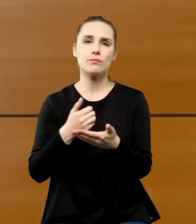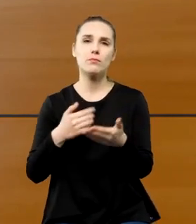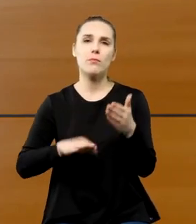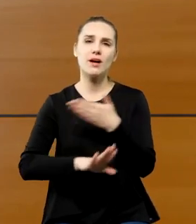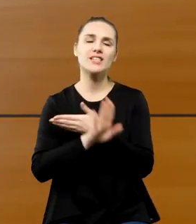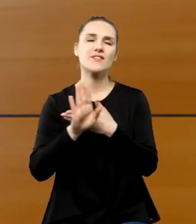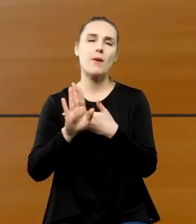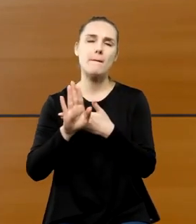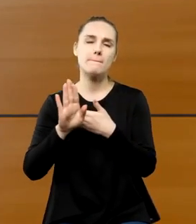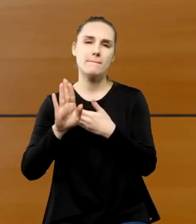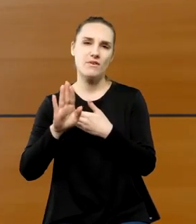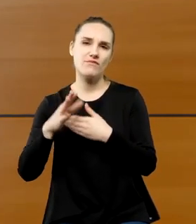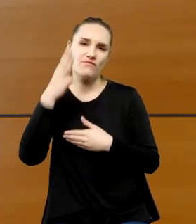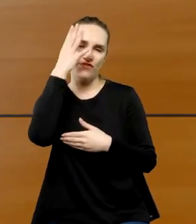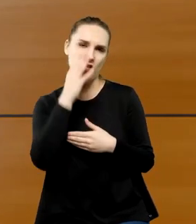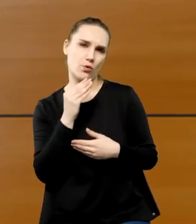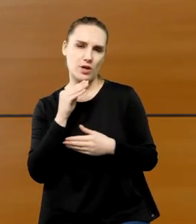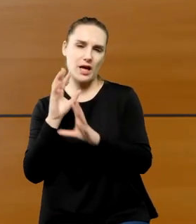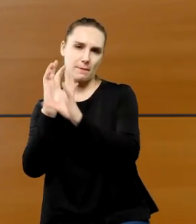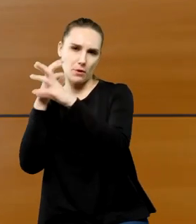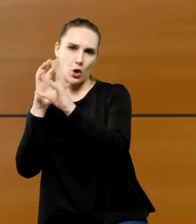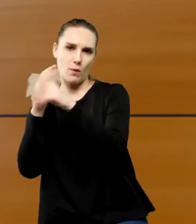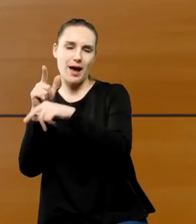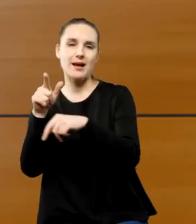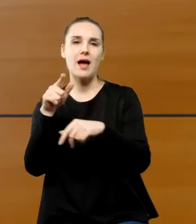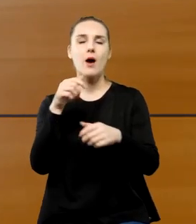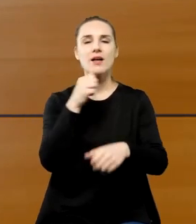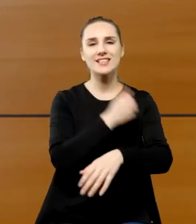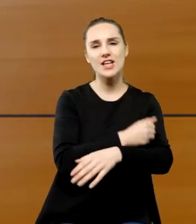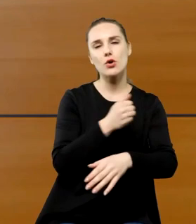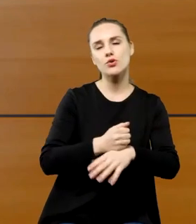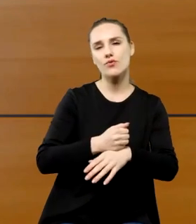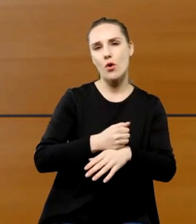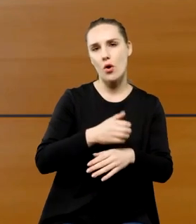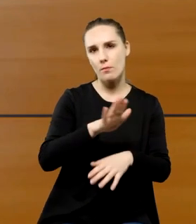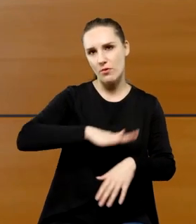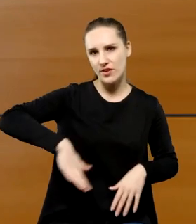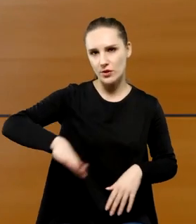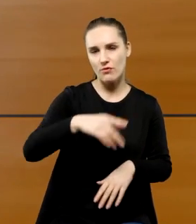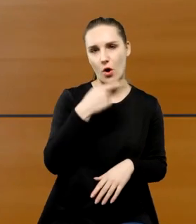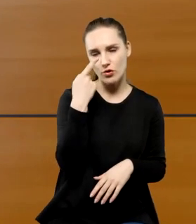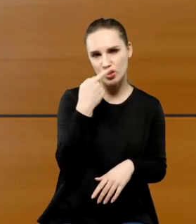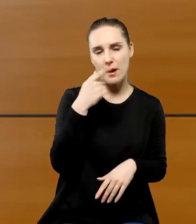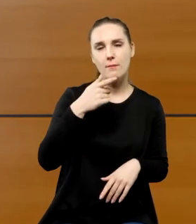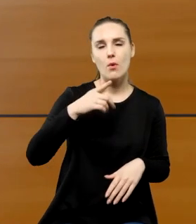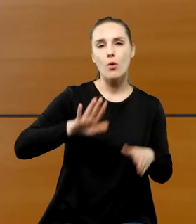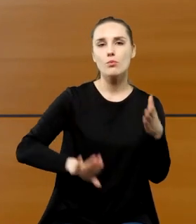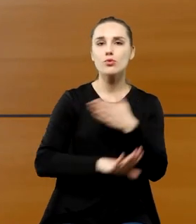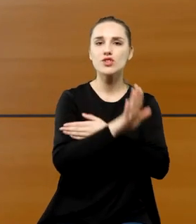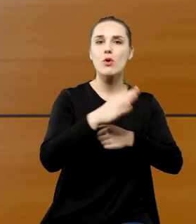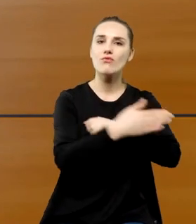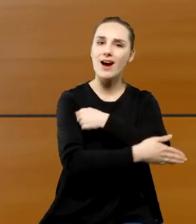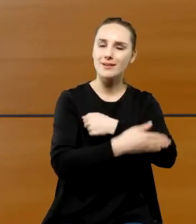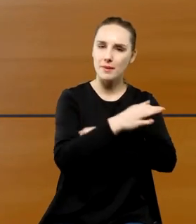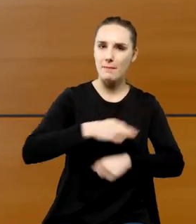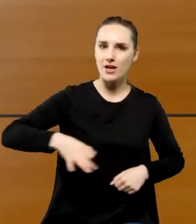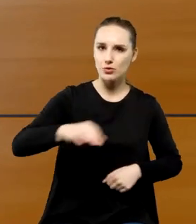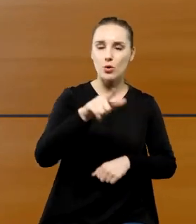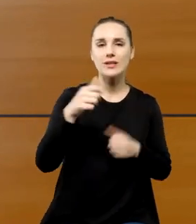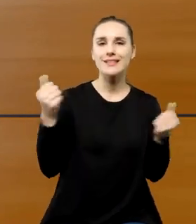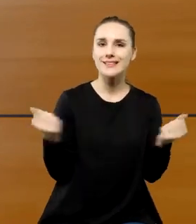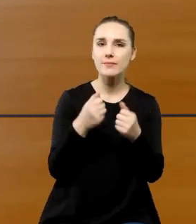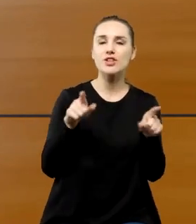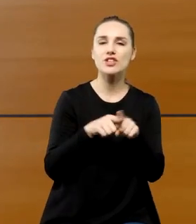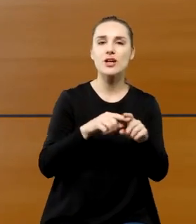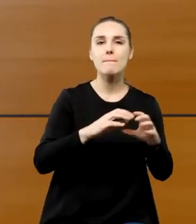ale akurat Starostwo Powiatowe w Olsztynie czy Muzeum Warmii i Mazur starają się planetarium